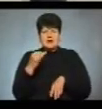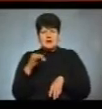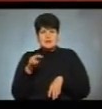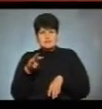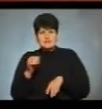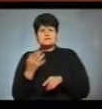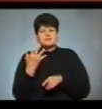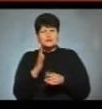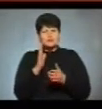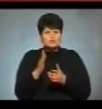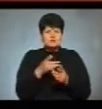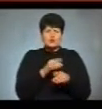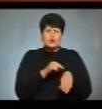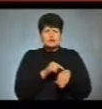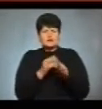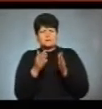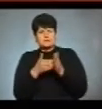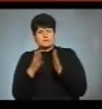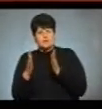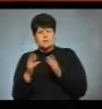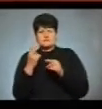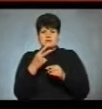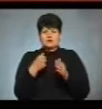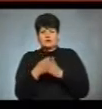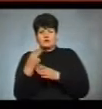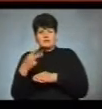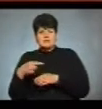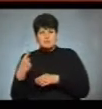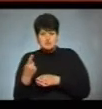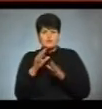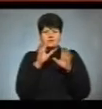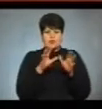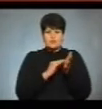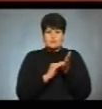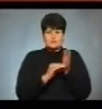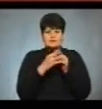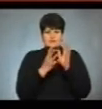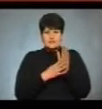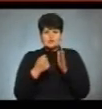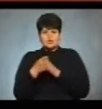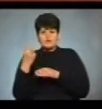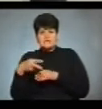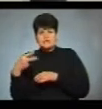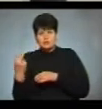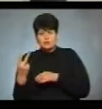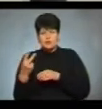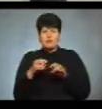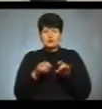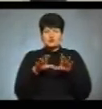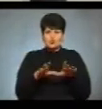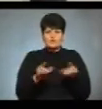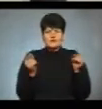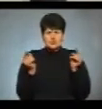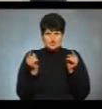він має тривати, з якої по яку годину, чітко з 20 до 21, оскільки в законі пише з 19 по 22, в постанові вона